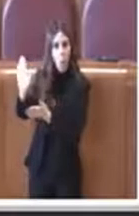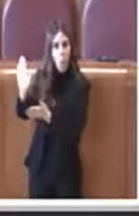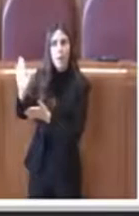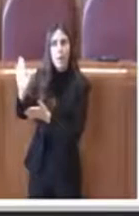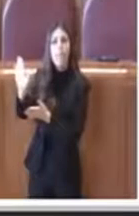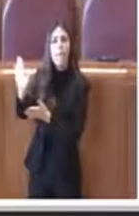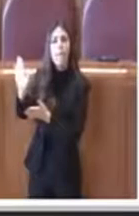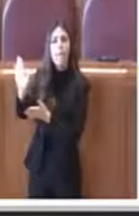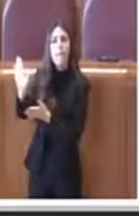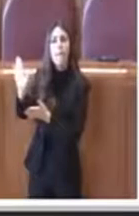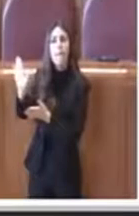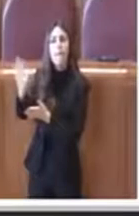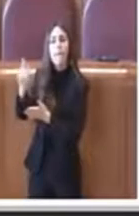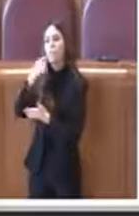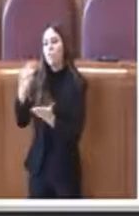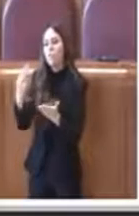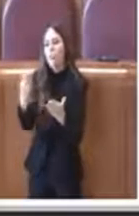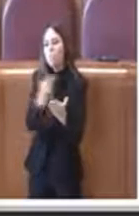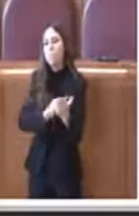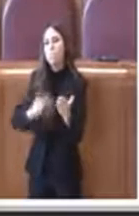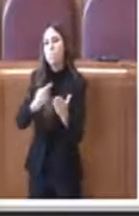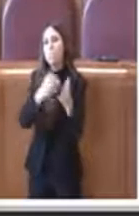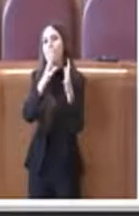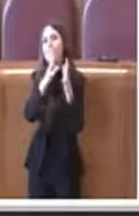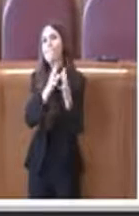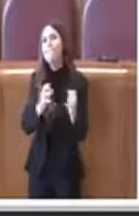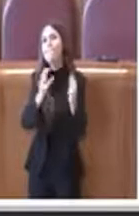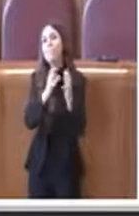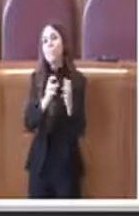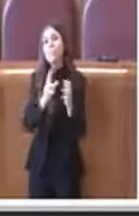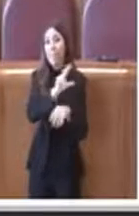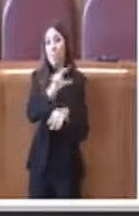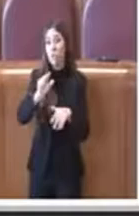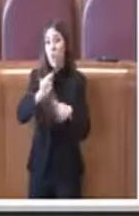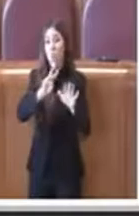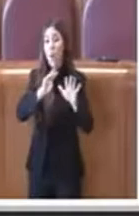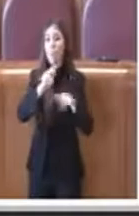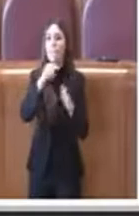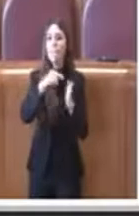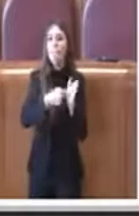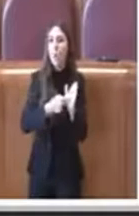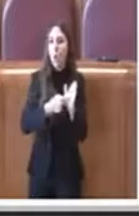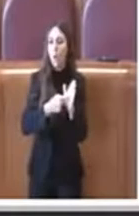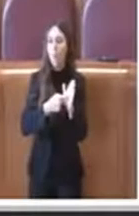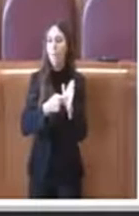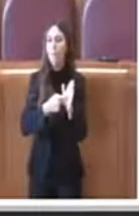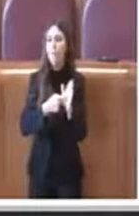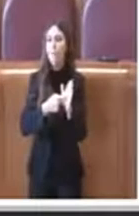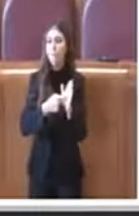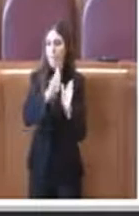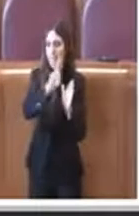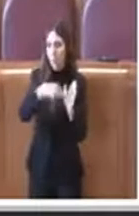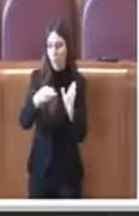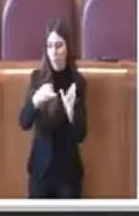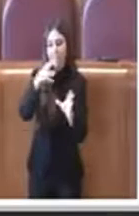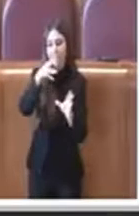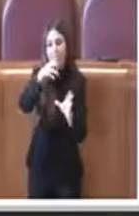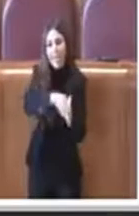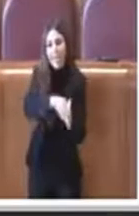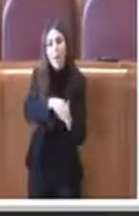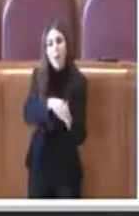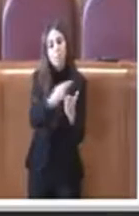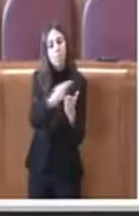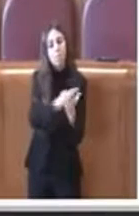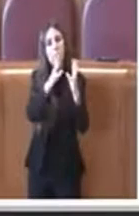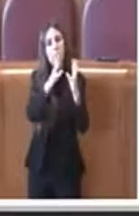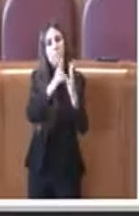il piano industriale oltre i 340 milioni che sono all'interno del piano